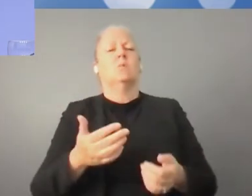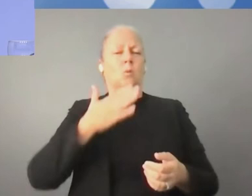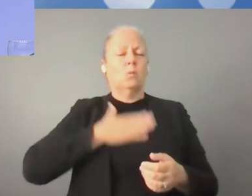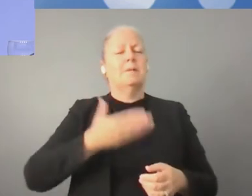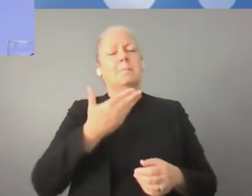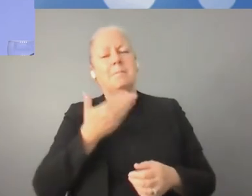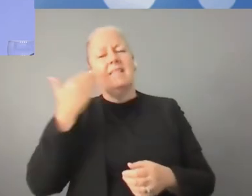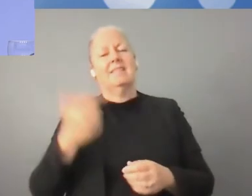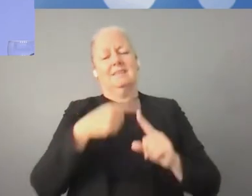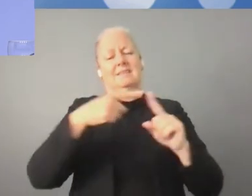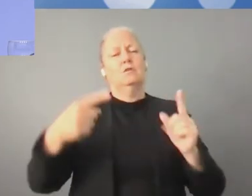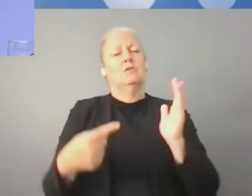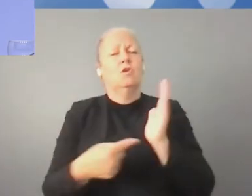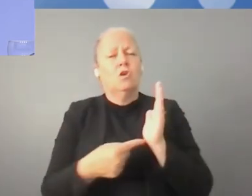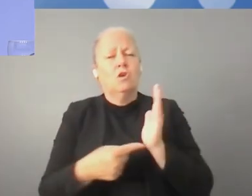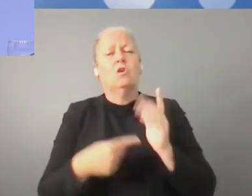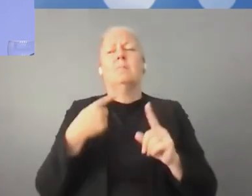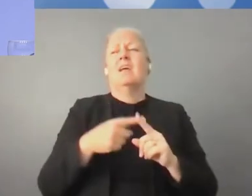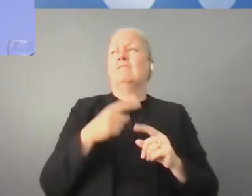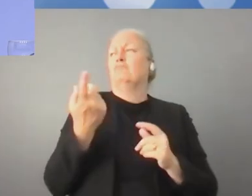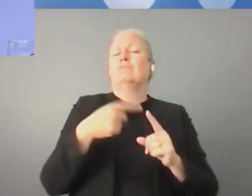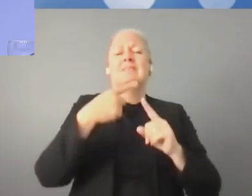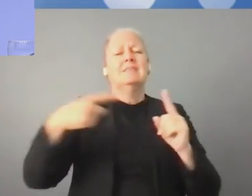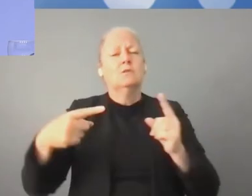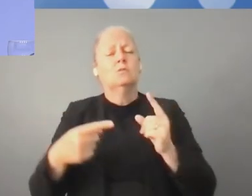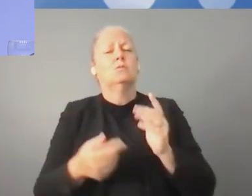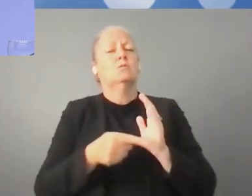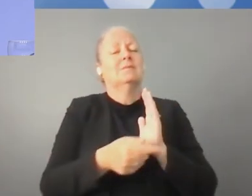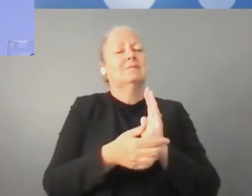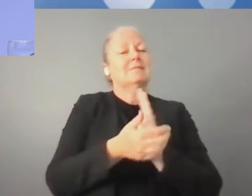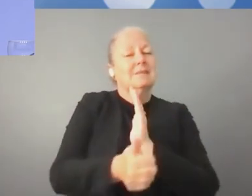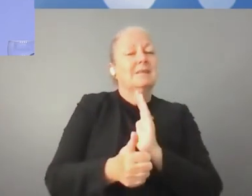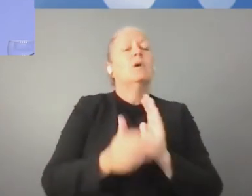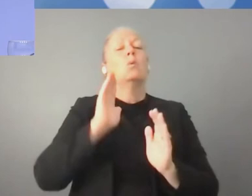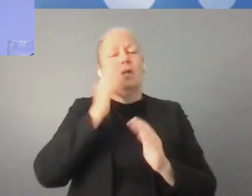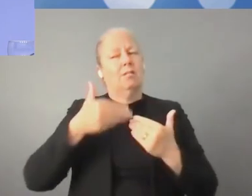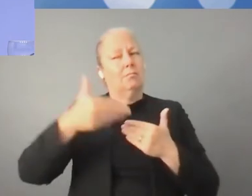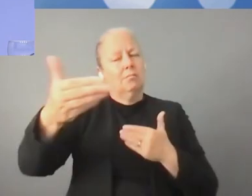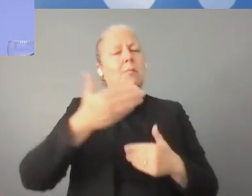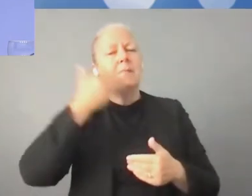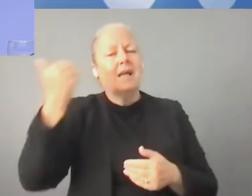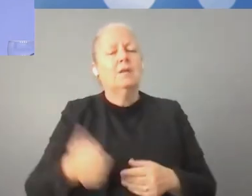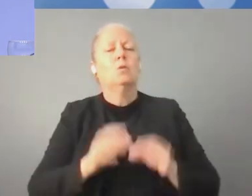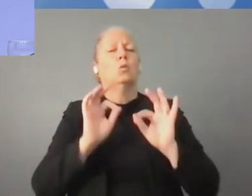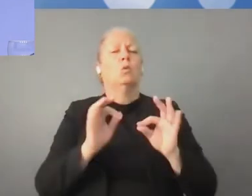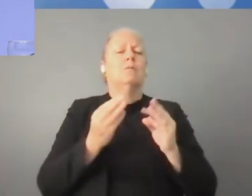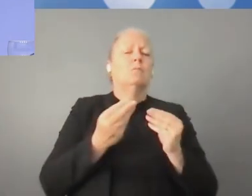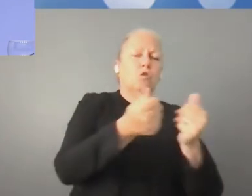wsparliśmy finansowo-techniczne jednorożce i